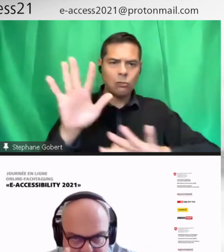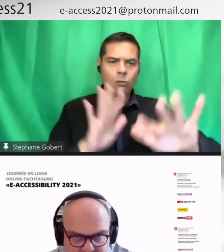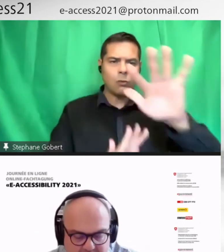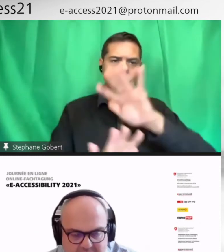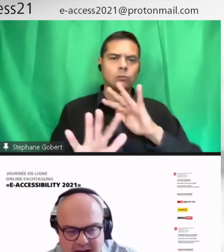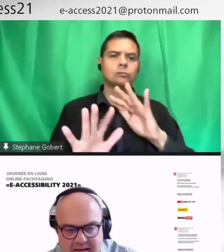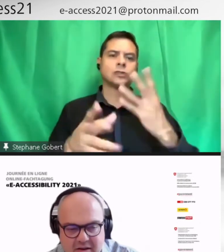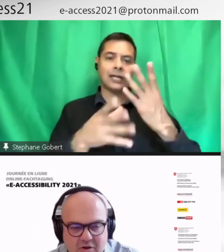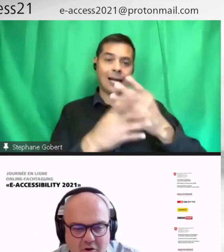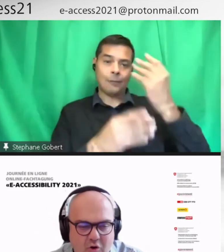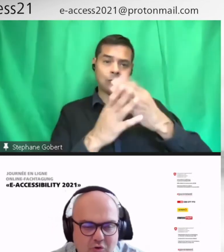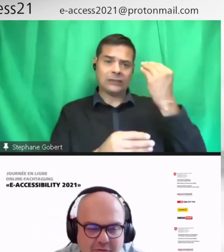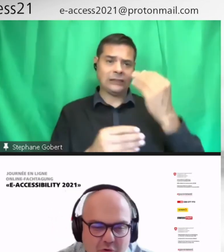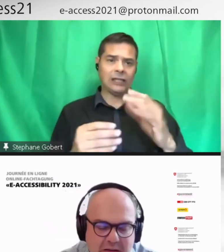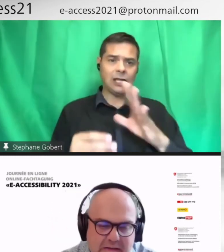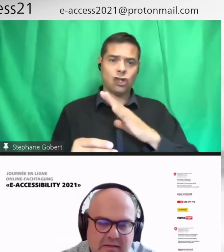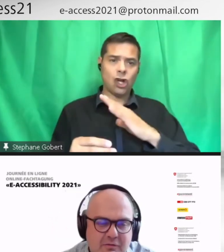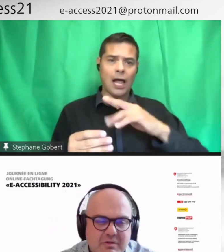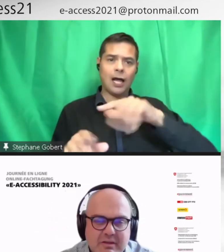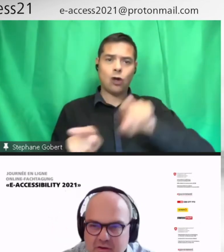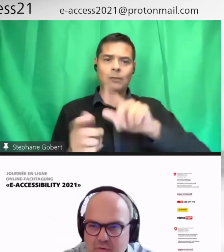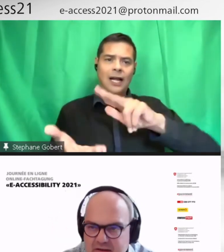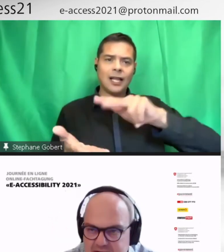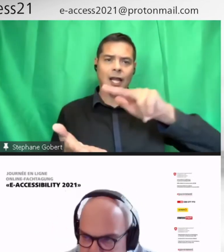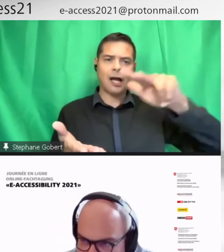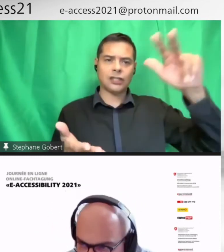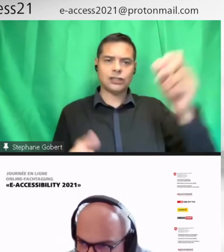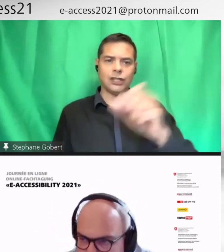à l'intérieur au niveau des difficultés.